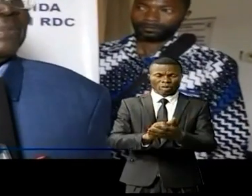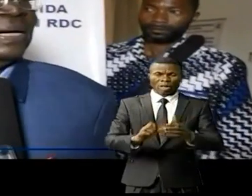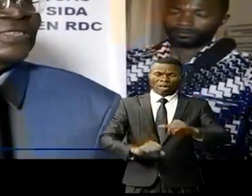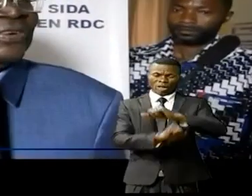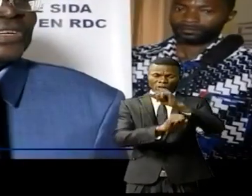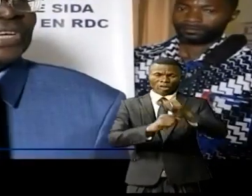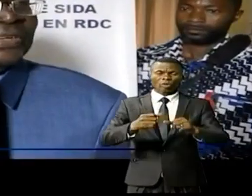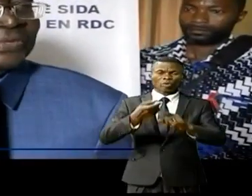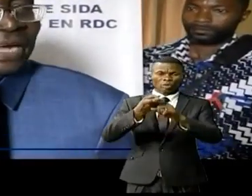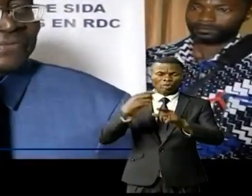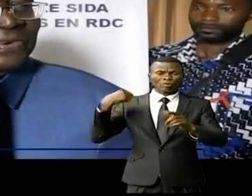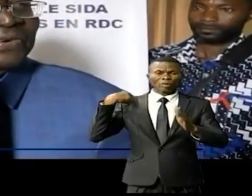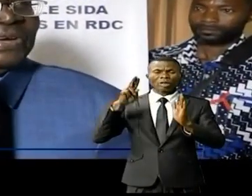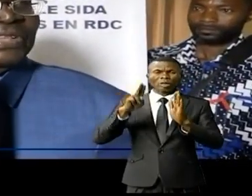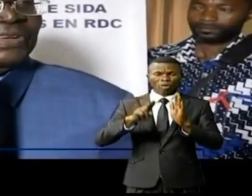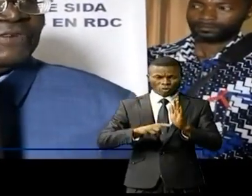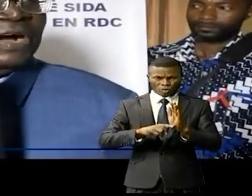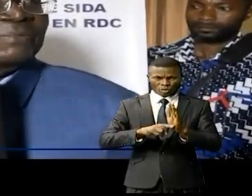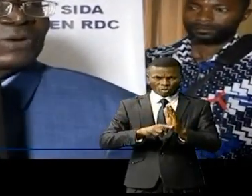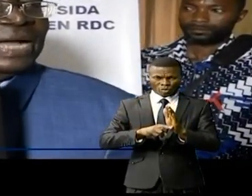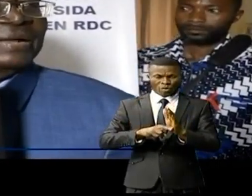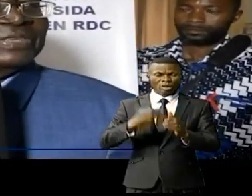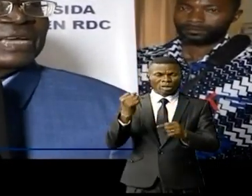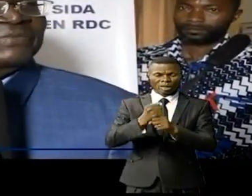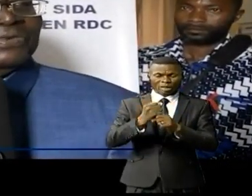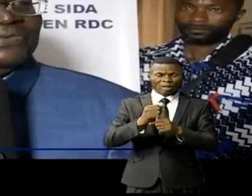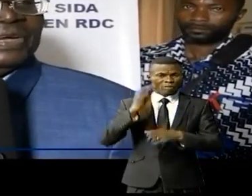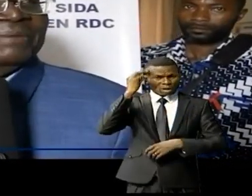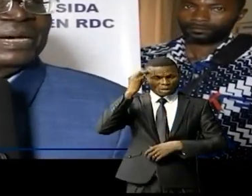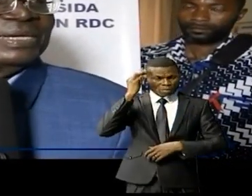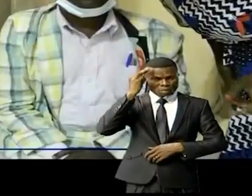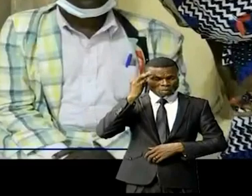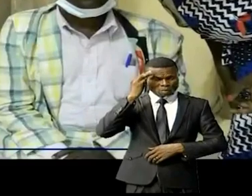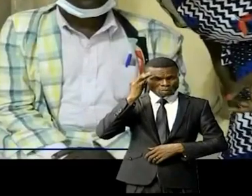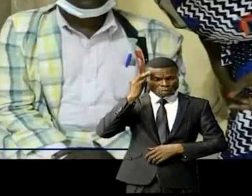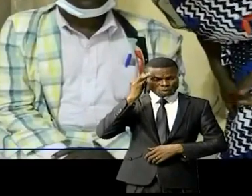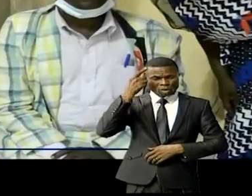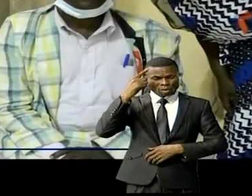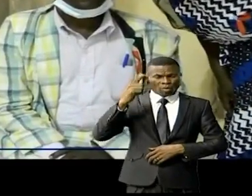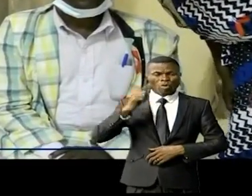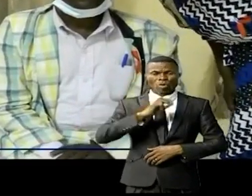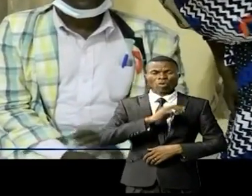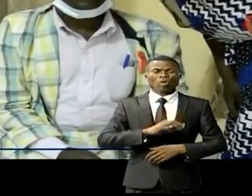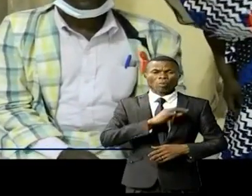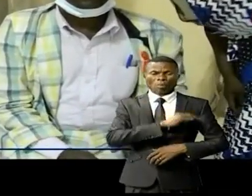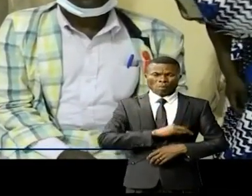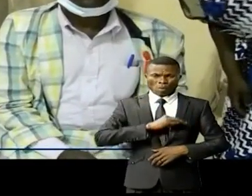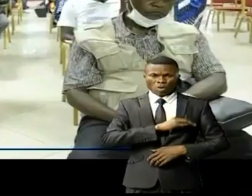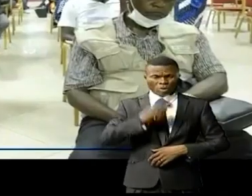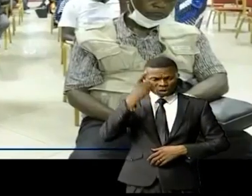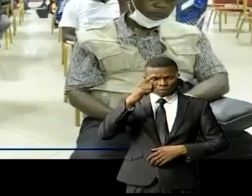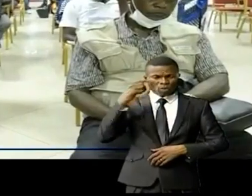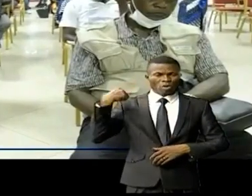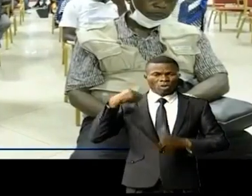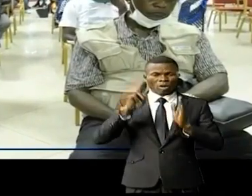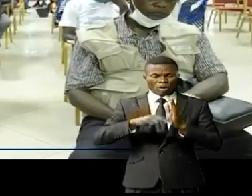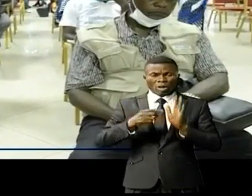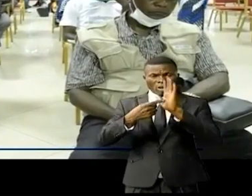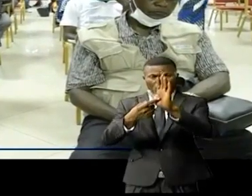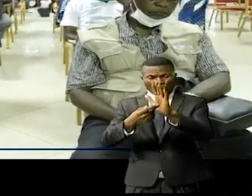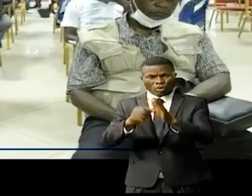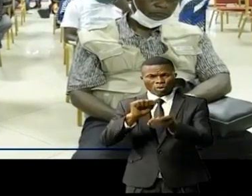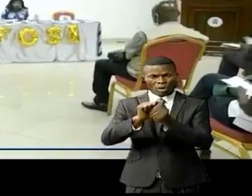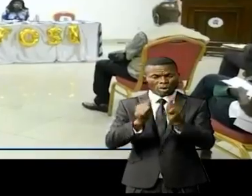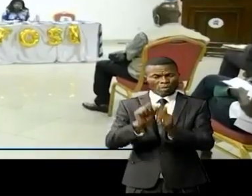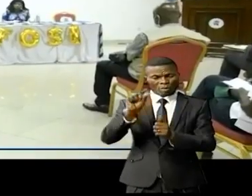du gouvernement. Donc nous avions un devoir moral vis-à-vis du gouvernement de présenter un peu ce que nous faisons avec le